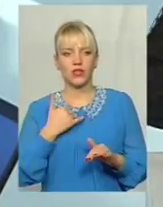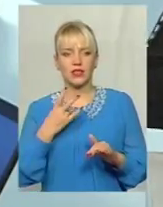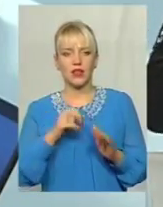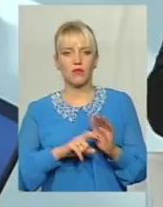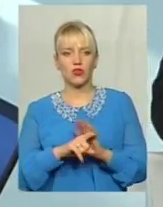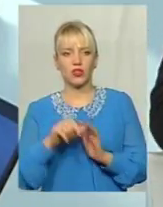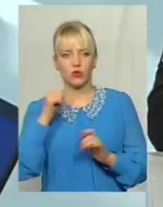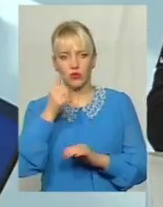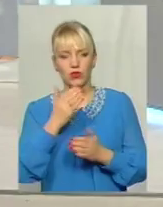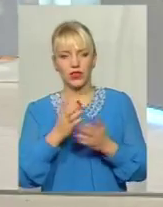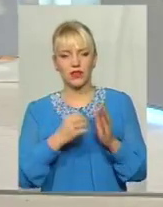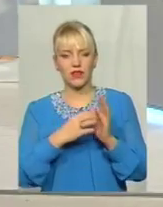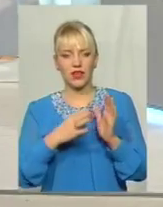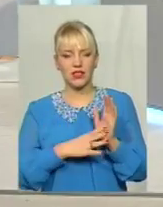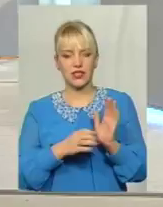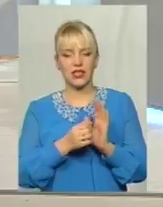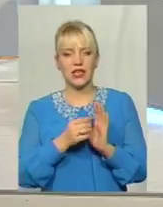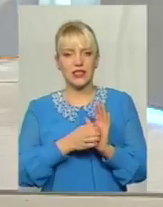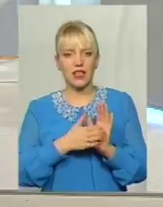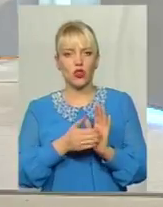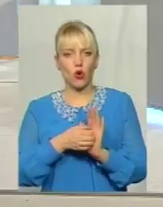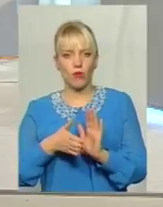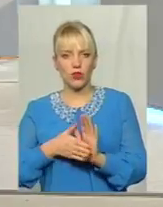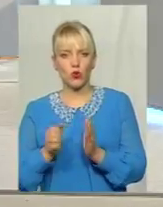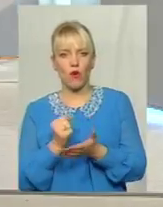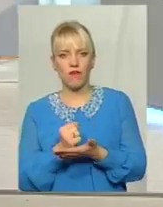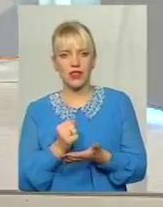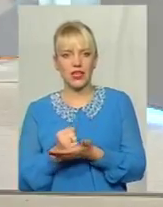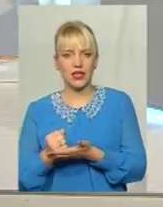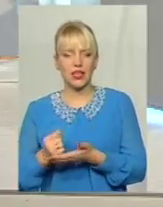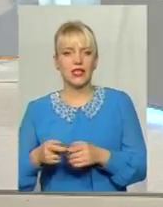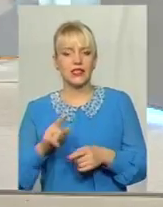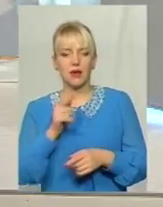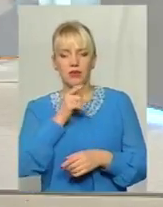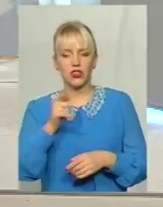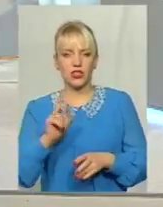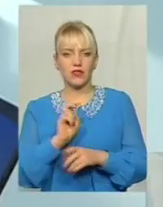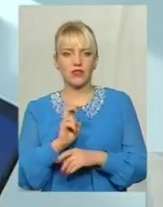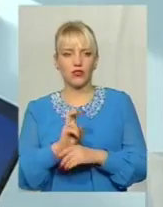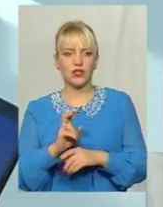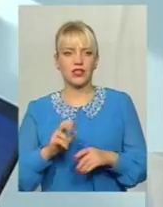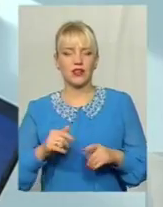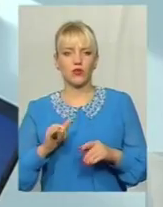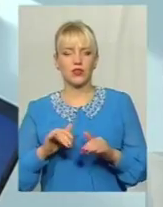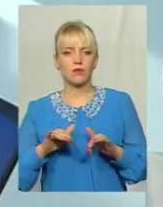року є 19 З документованих Це зазвичай Під час відвідування У